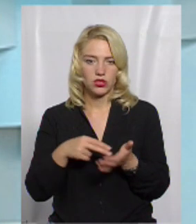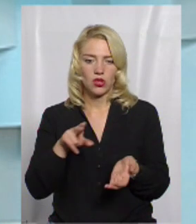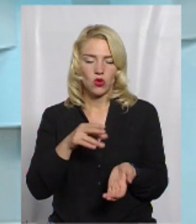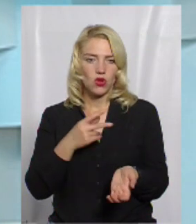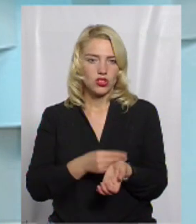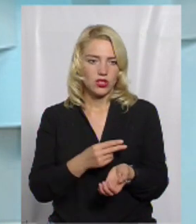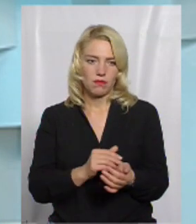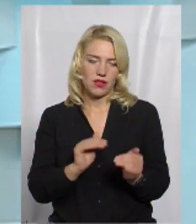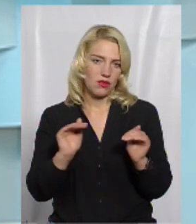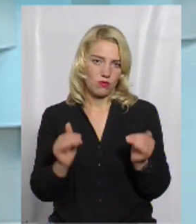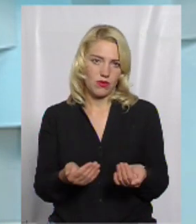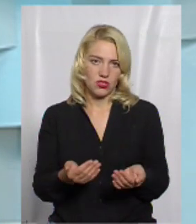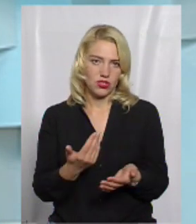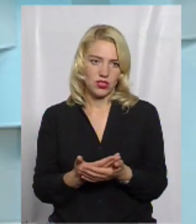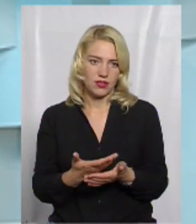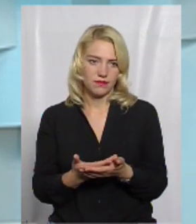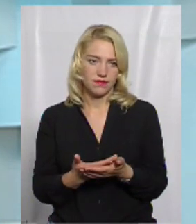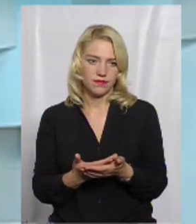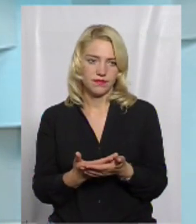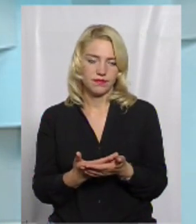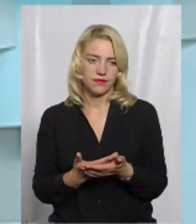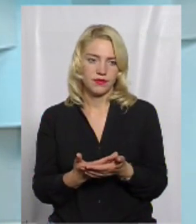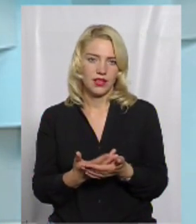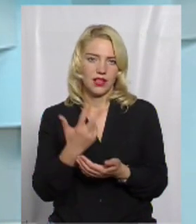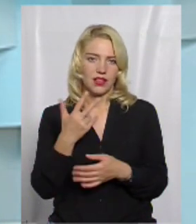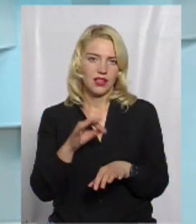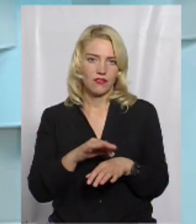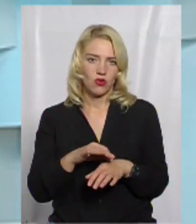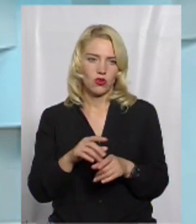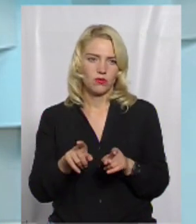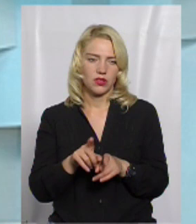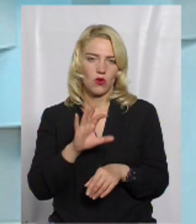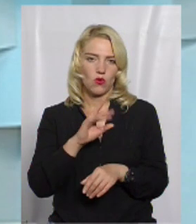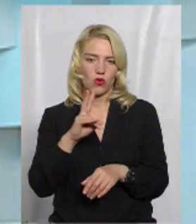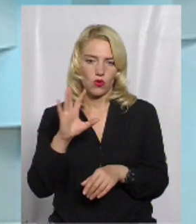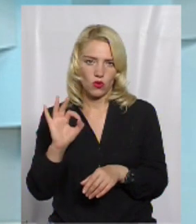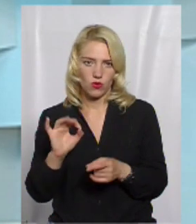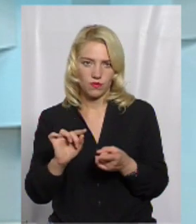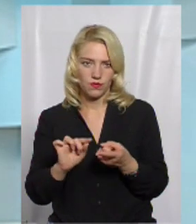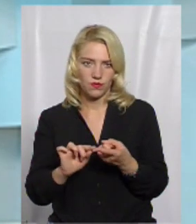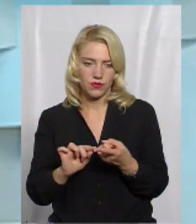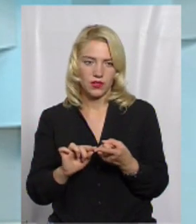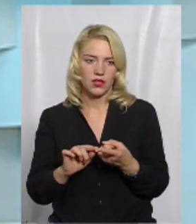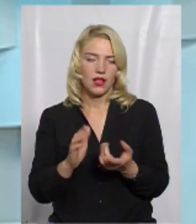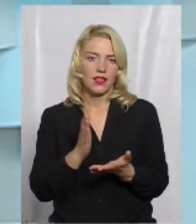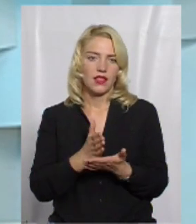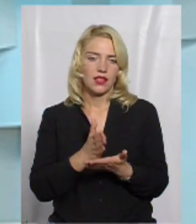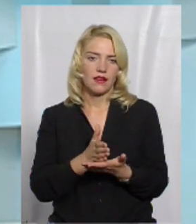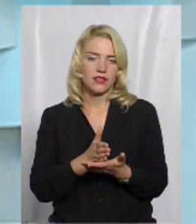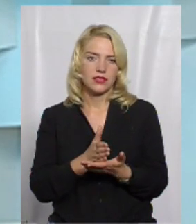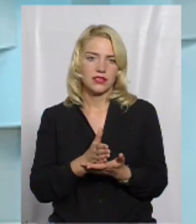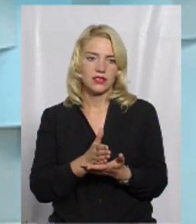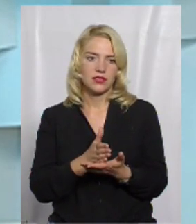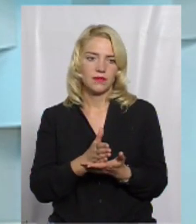щеплень дуже обмежена. Три хвороби, такі онкологічні хвороби, наявність